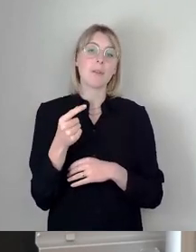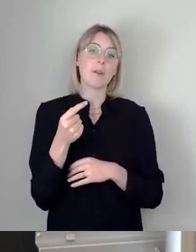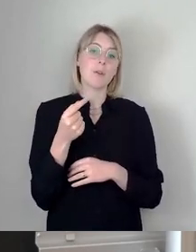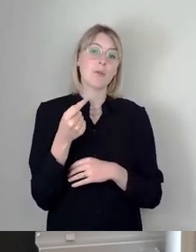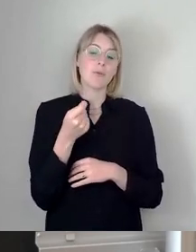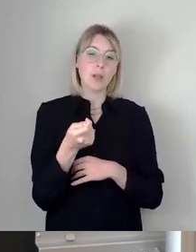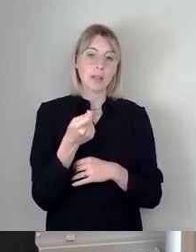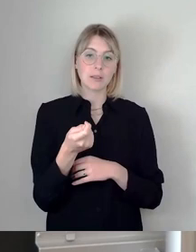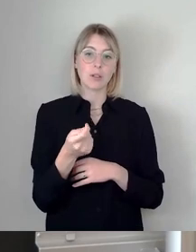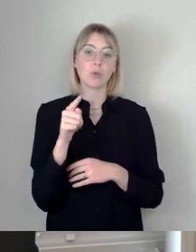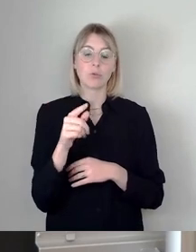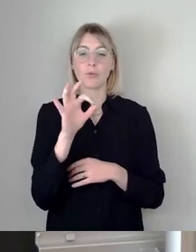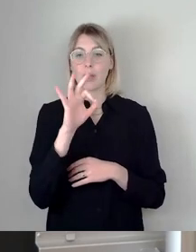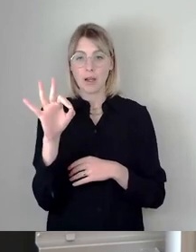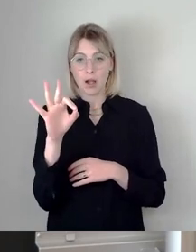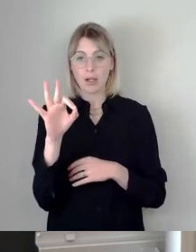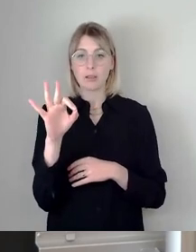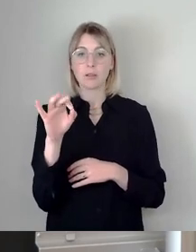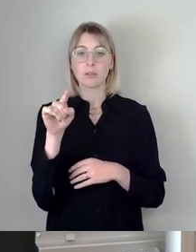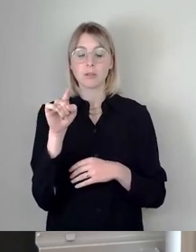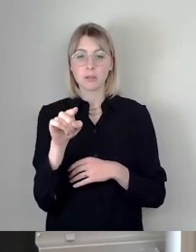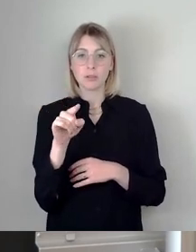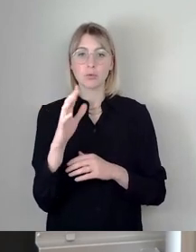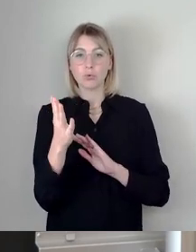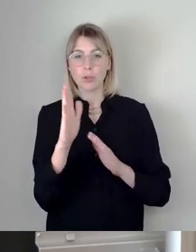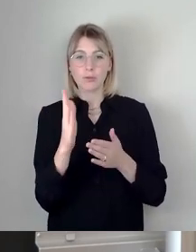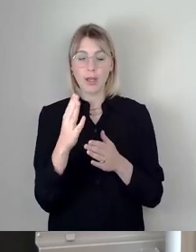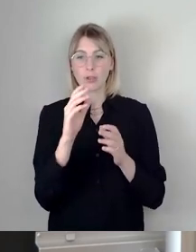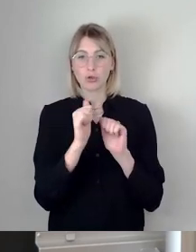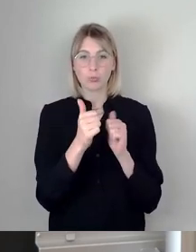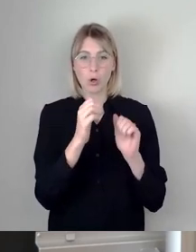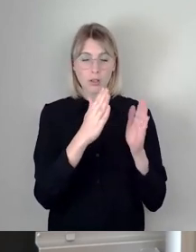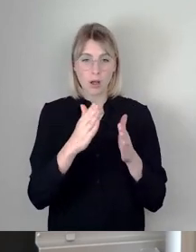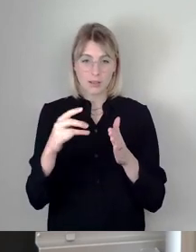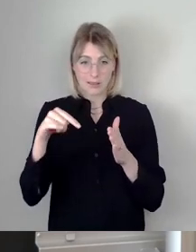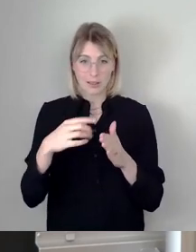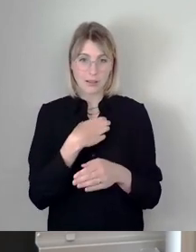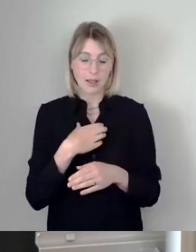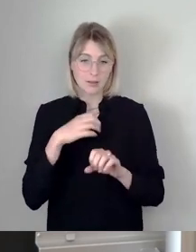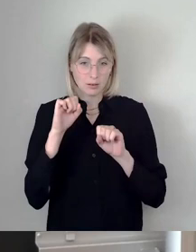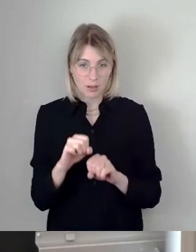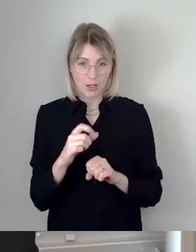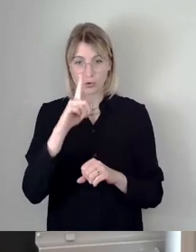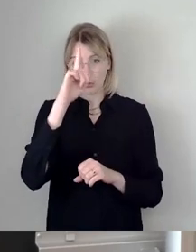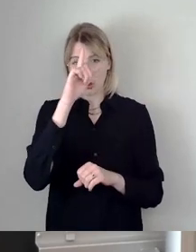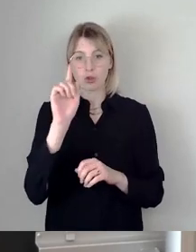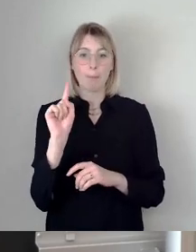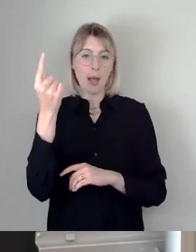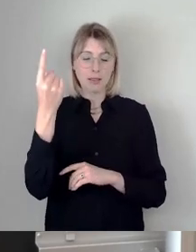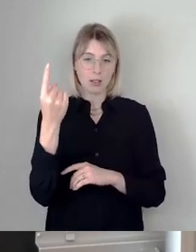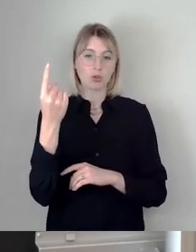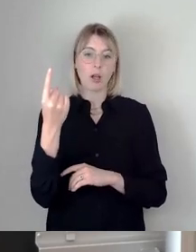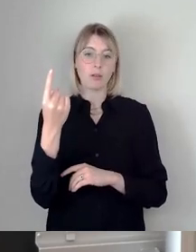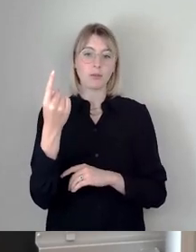bis zu 20 oder so in der Dreh, Sportarten, die dann auch hier in Dresden stattfinden können mit deutschen Meisterschaften, dass man das jetzt nicht